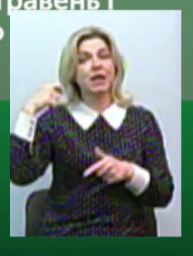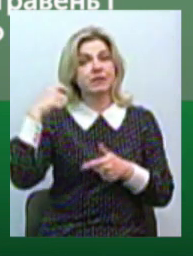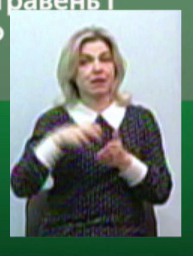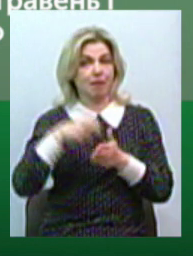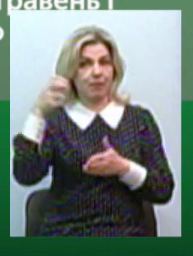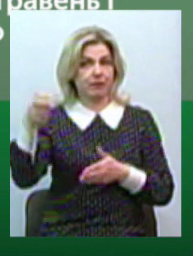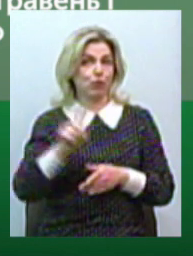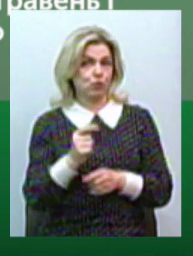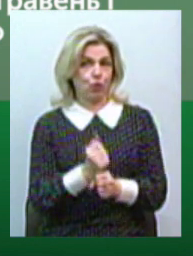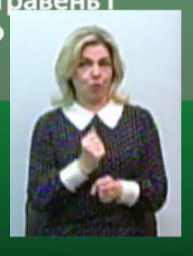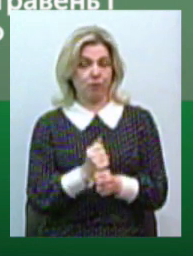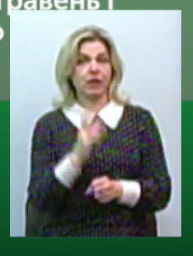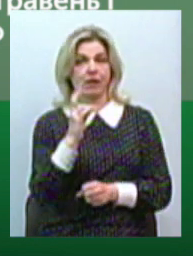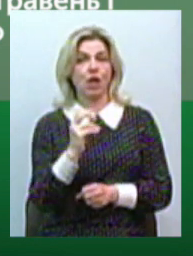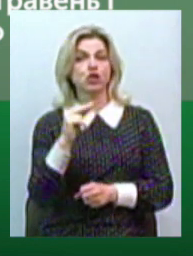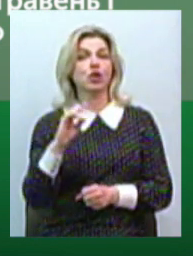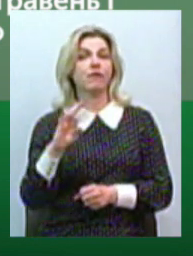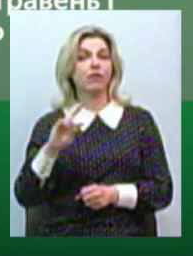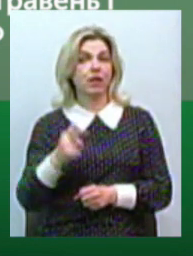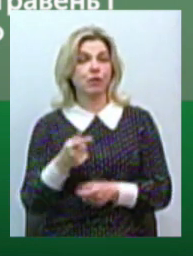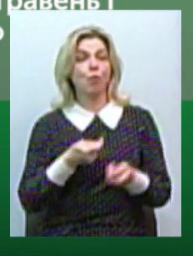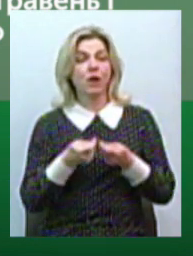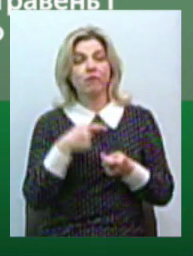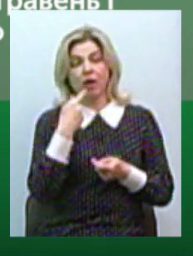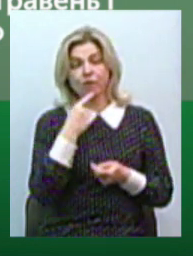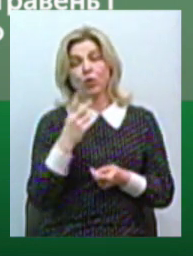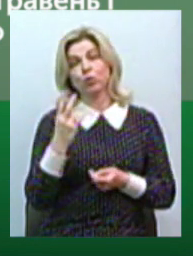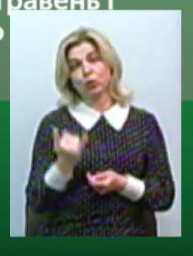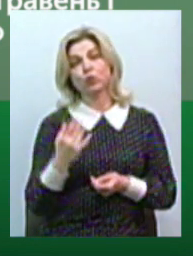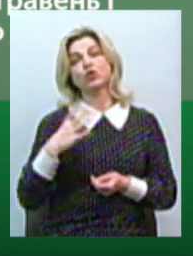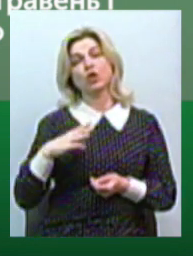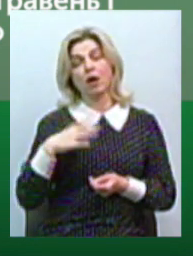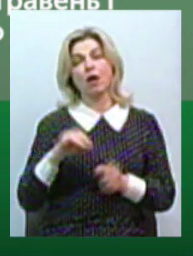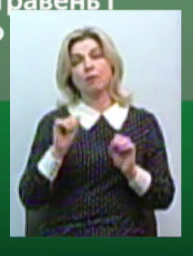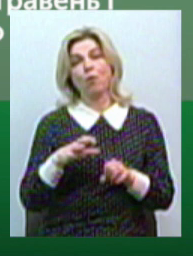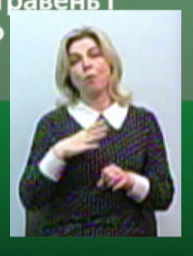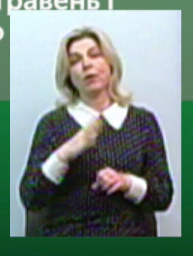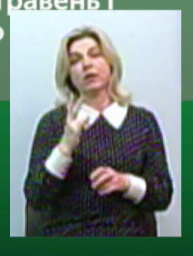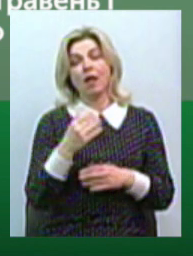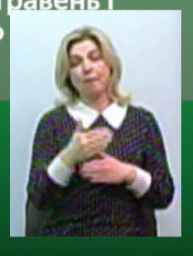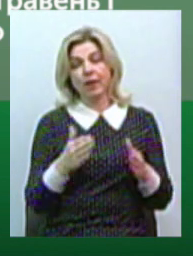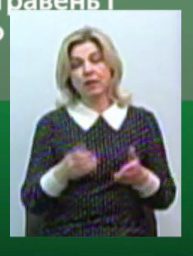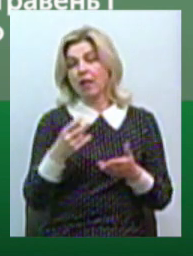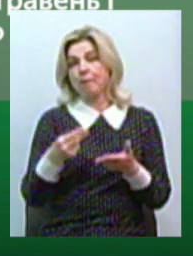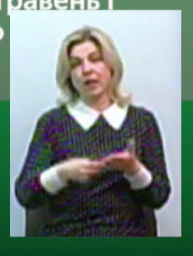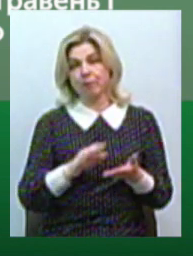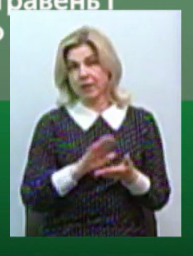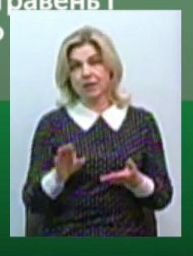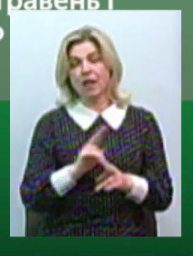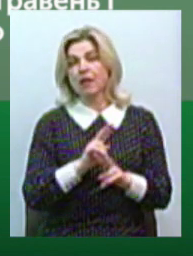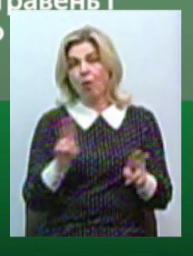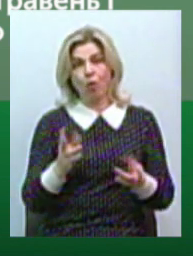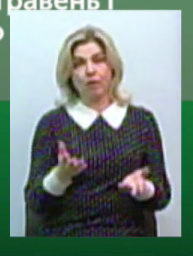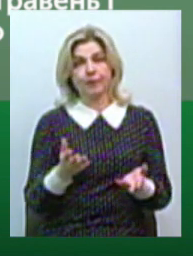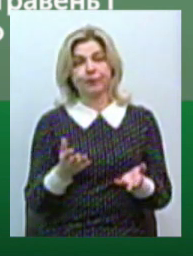знаю, що робити. На червень. Управління взагалі каже, ну чекає, може буде ніякий пакет, нам на травень не підписали, ніякий ковід. Це